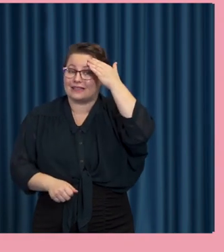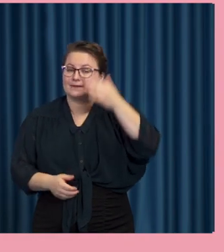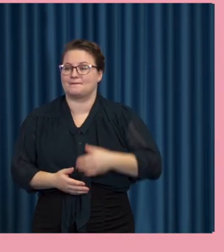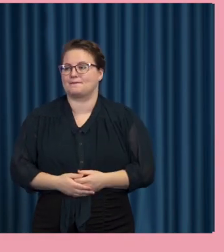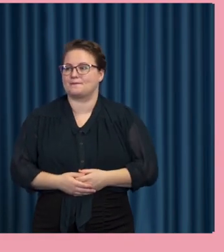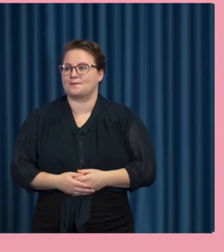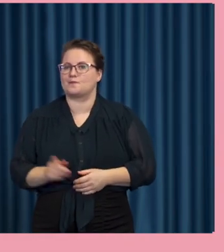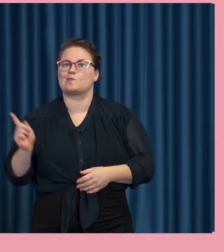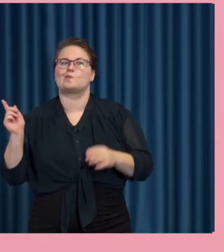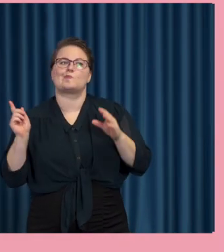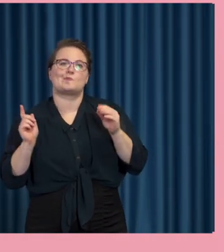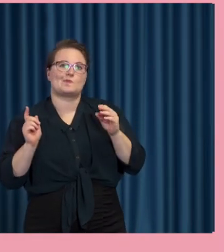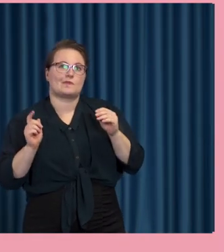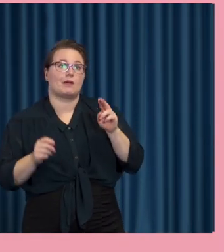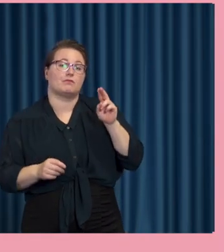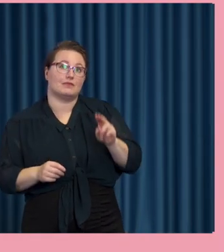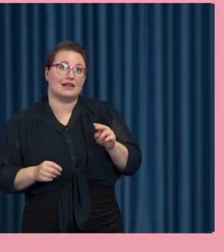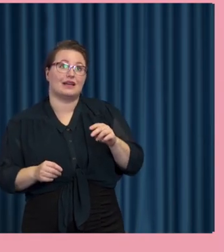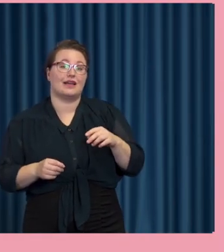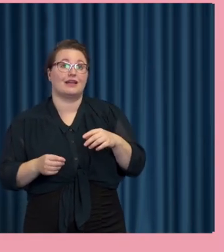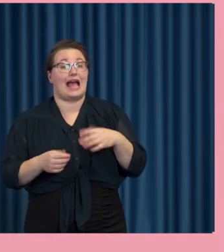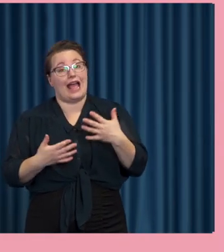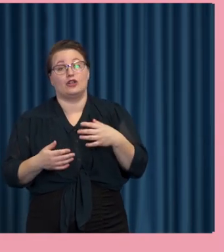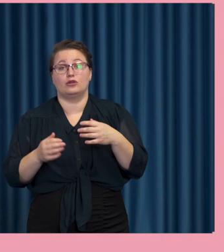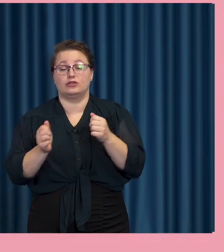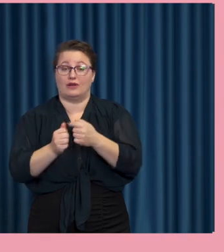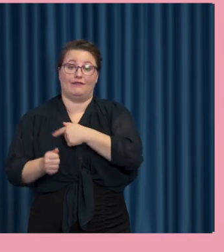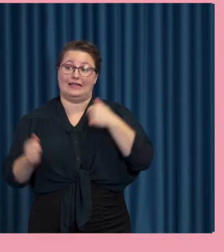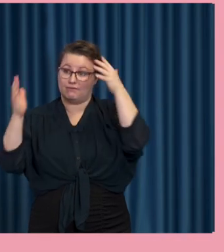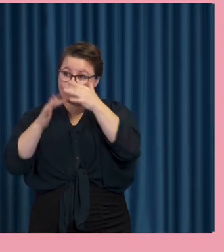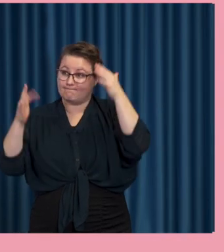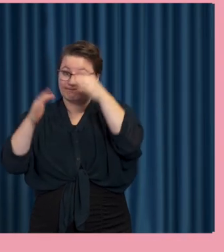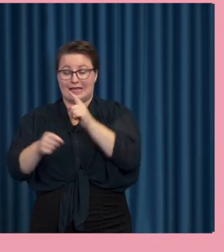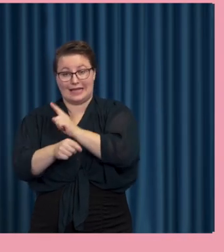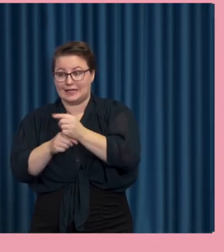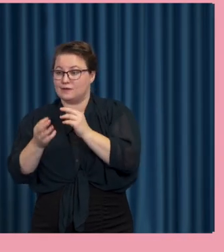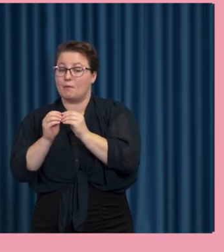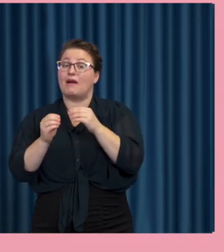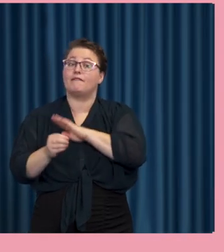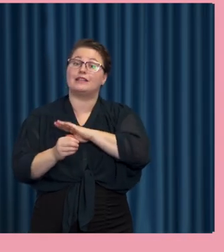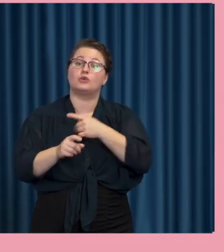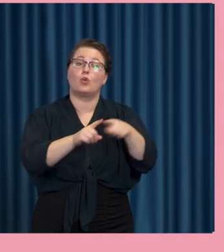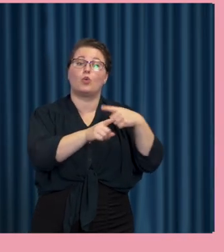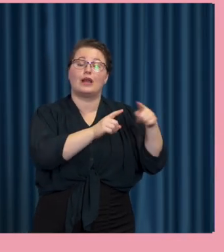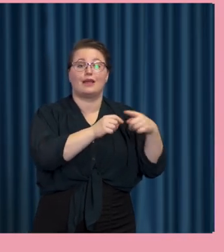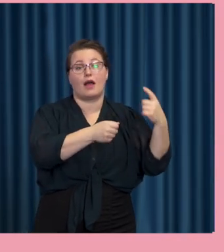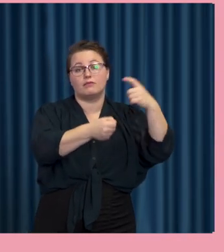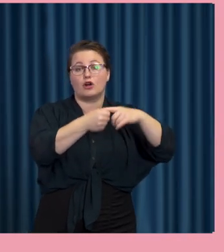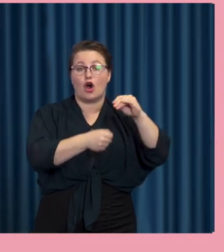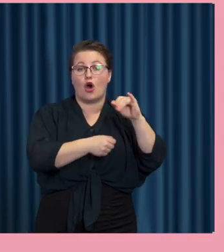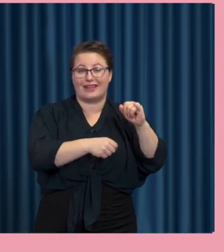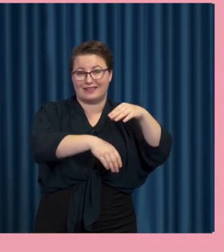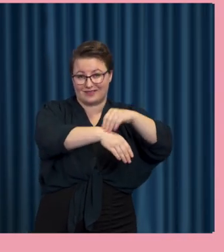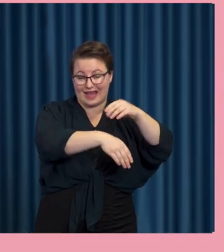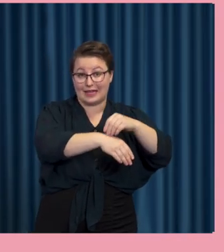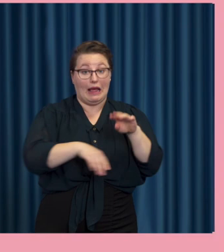frågorna är ju sådana som jag och andra brottat med. är ju pågående projekt. Men det finns ju en rad initiativ kring AI i Sverige till exempel som man